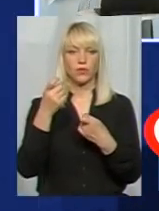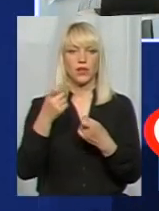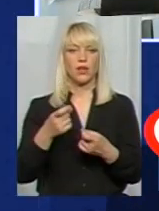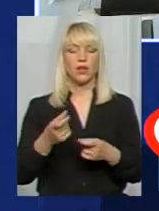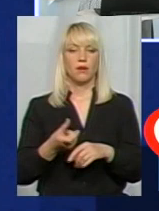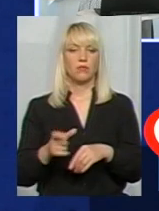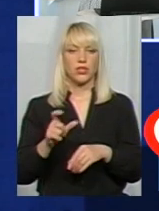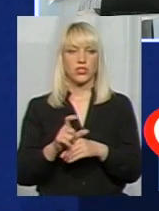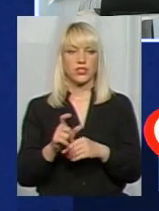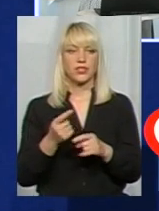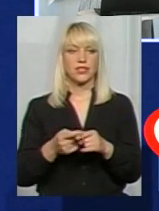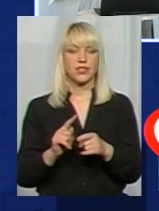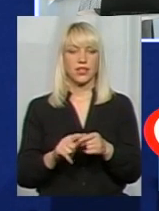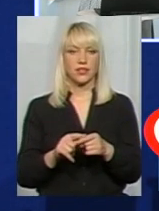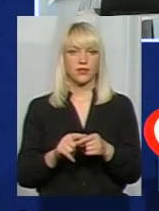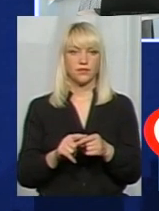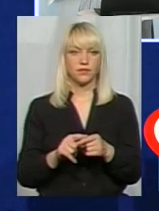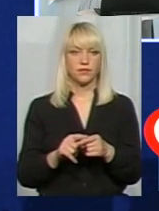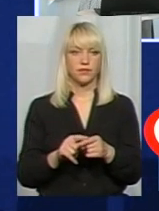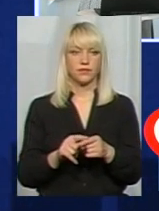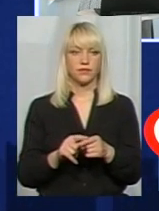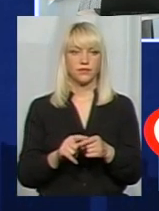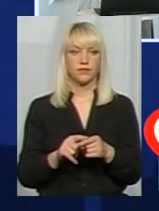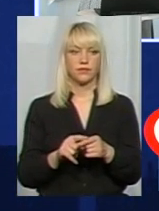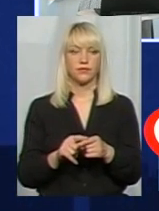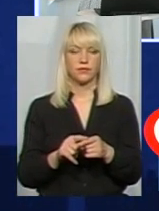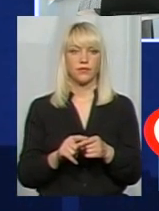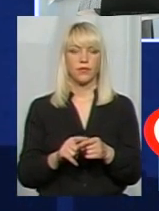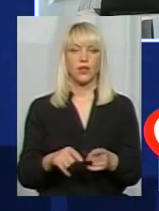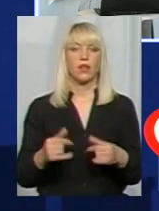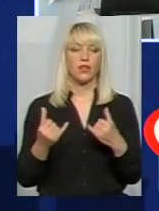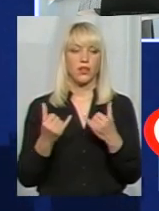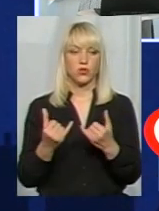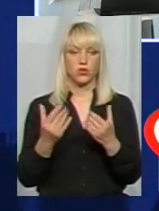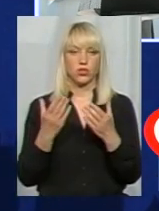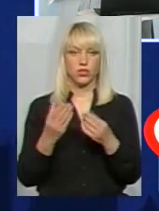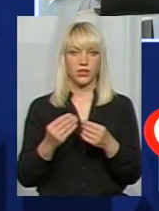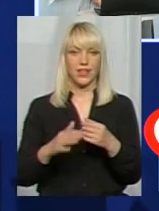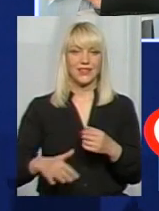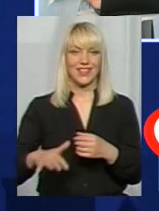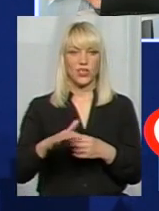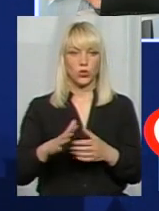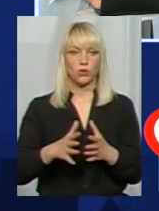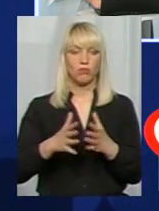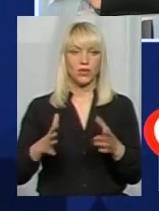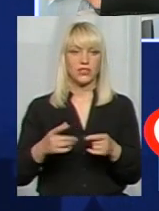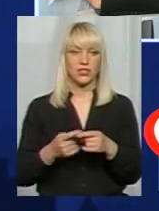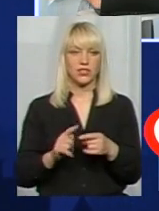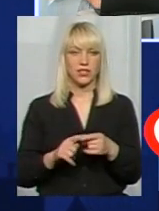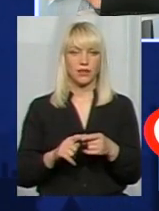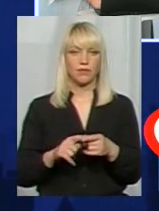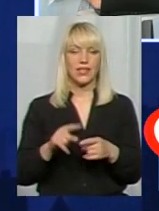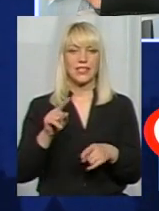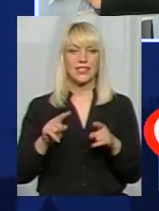переважна більшість із них на сьогоднішній день територіїв, більшість із них за рідким